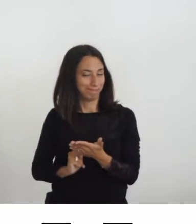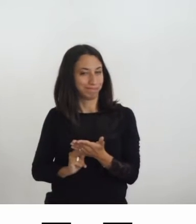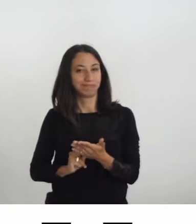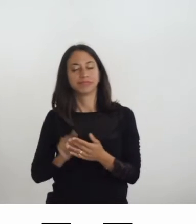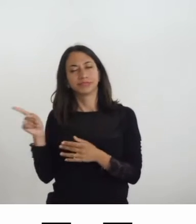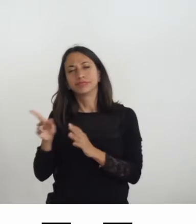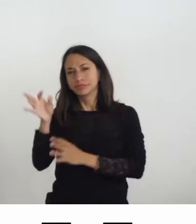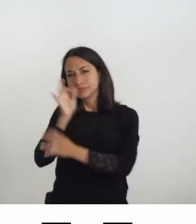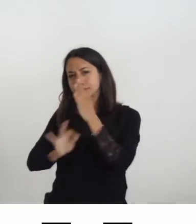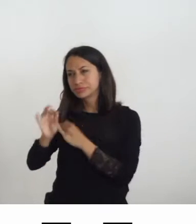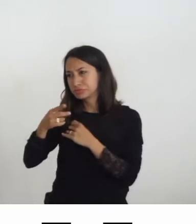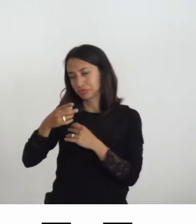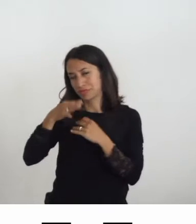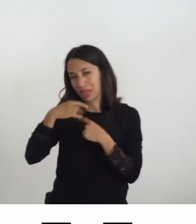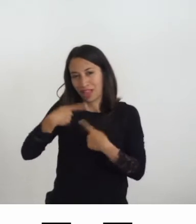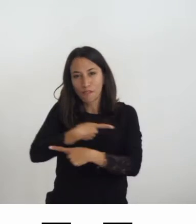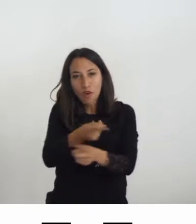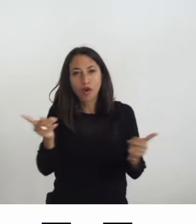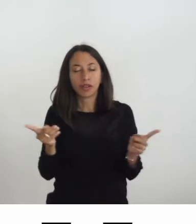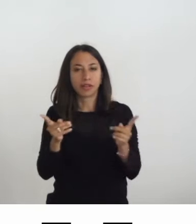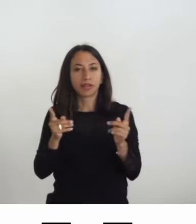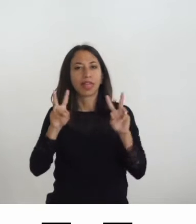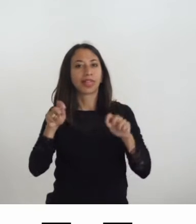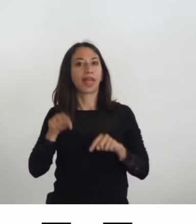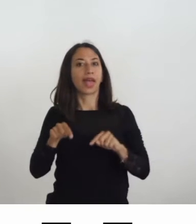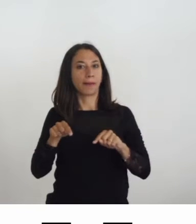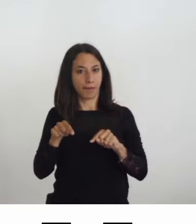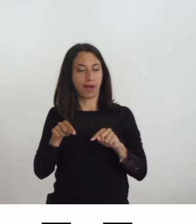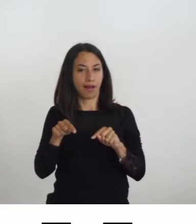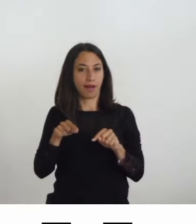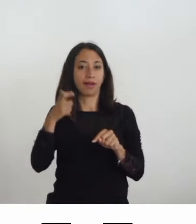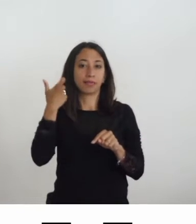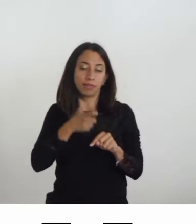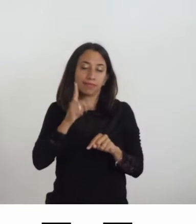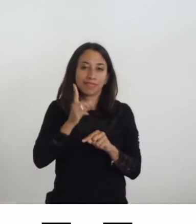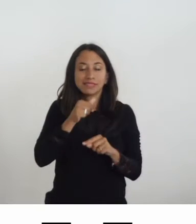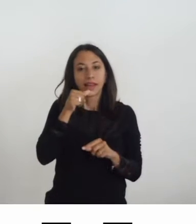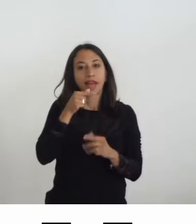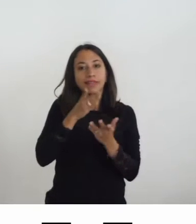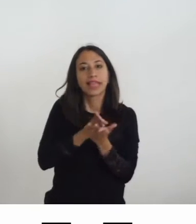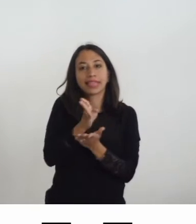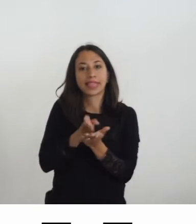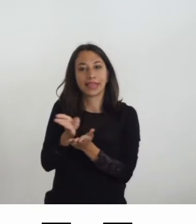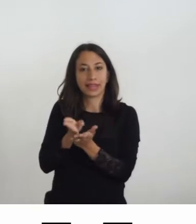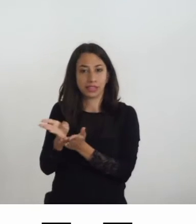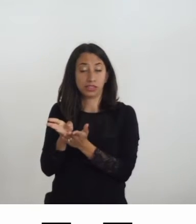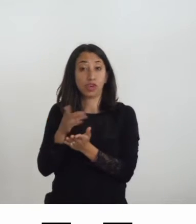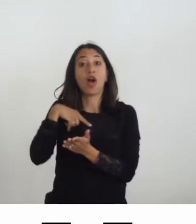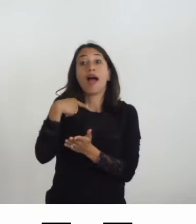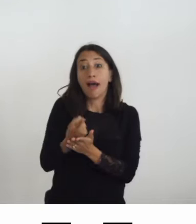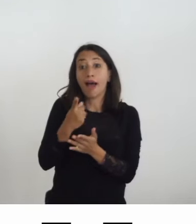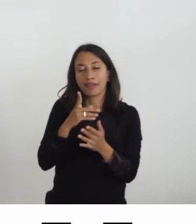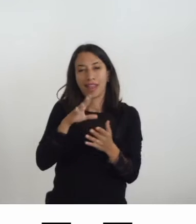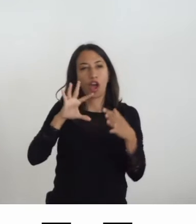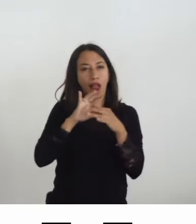e di come effettivamente noi possiamo cercare di indirizzare un'accessibilità digitale anche e